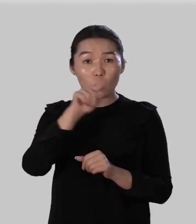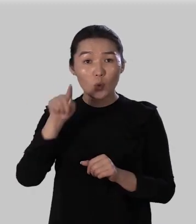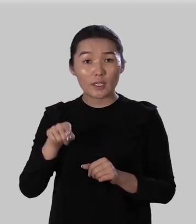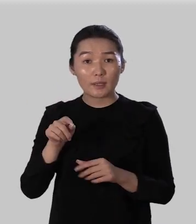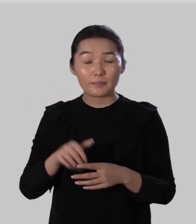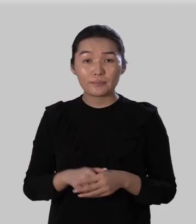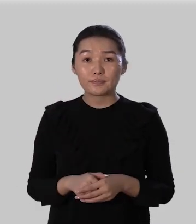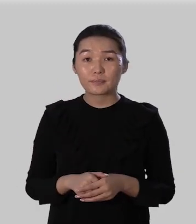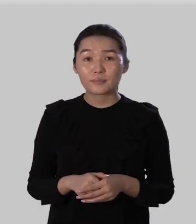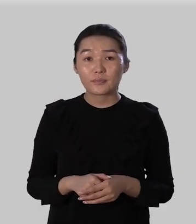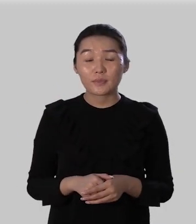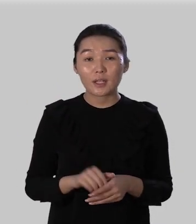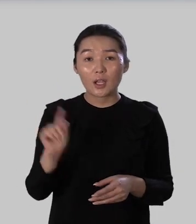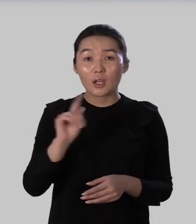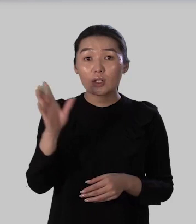корня